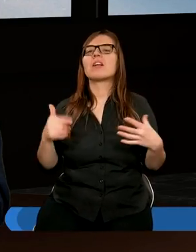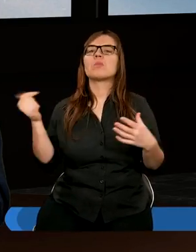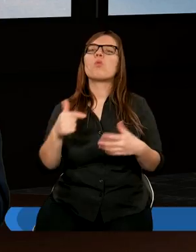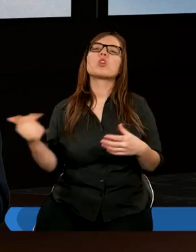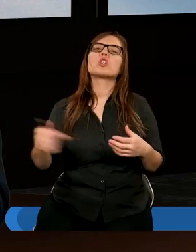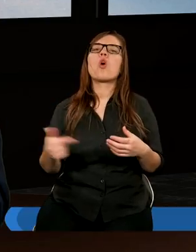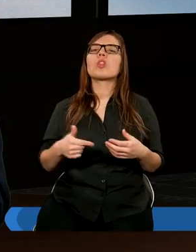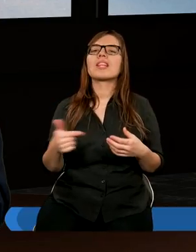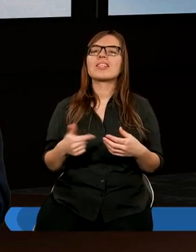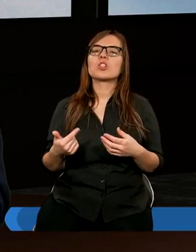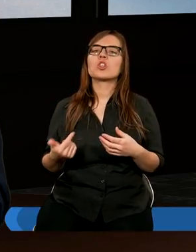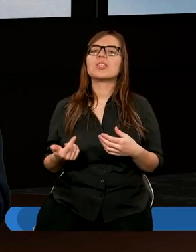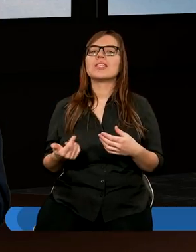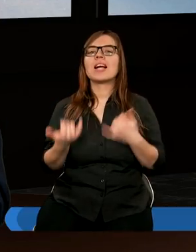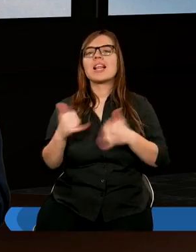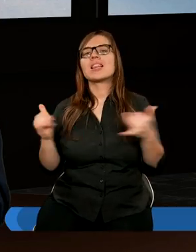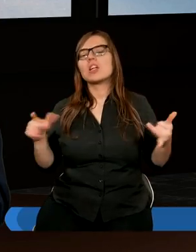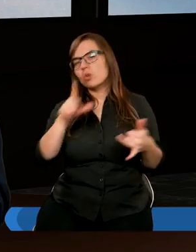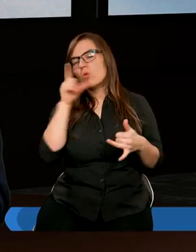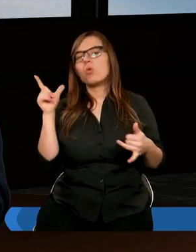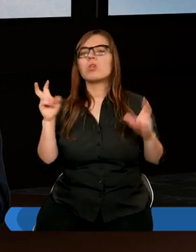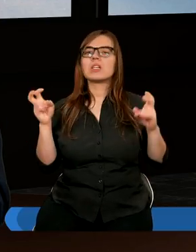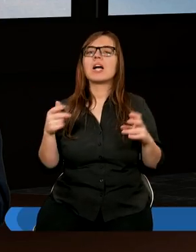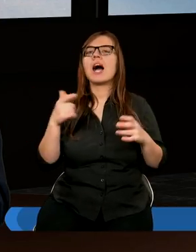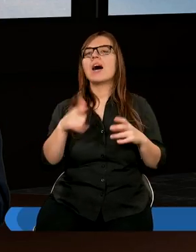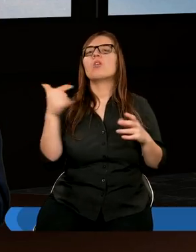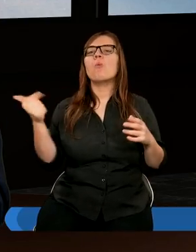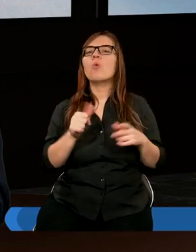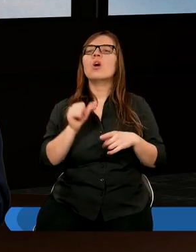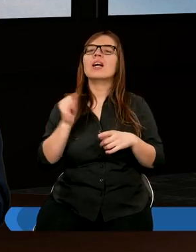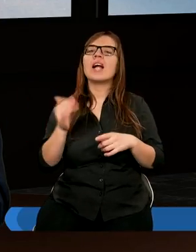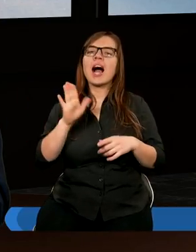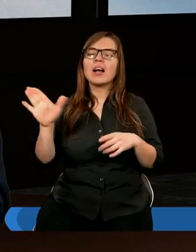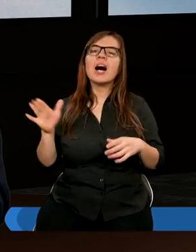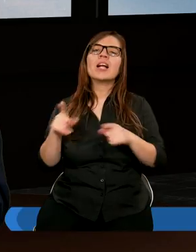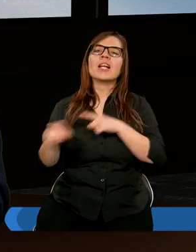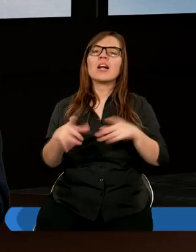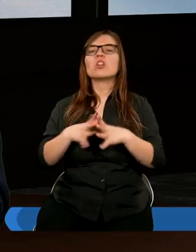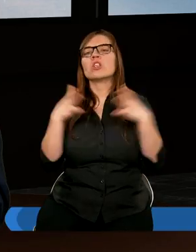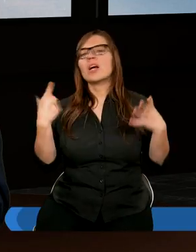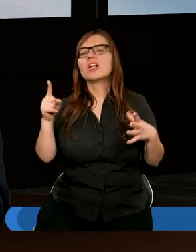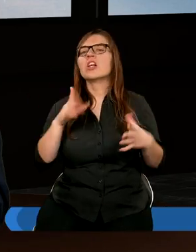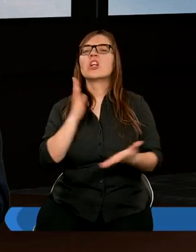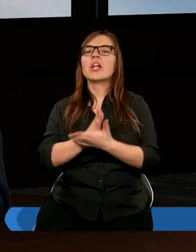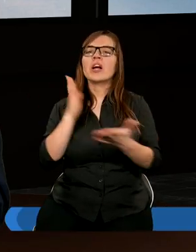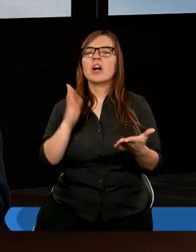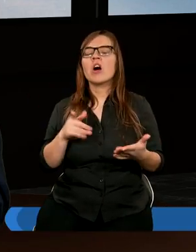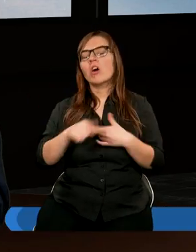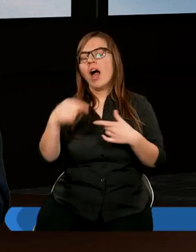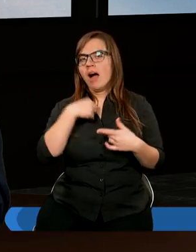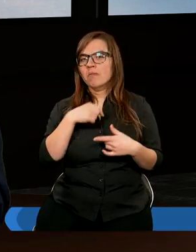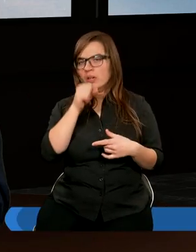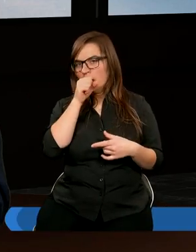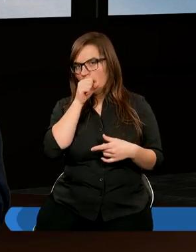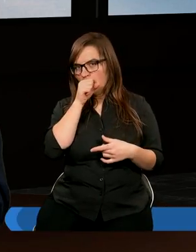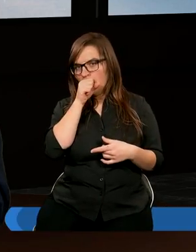musi dotyczyć innych ludzi, to musi mieć jakieś znaczenie szersze niż tylko dla mnie.